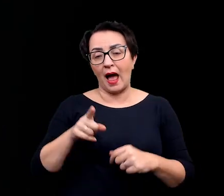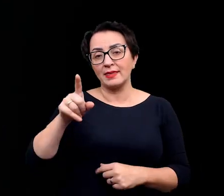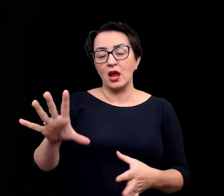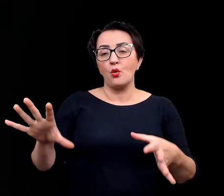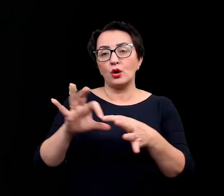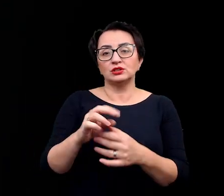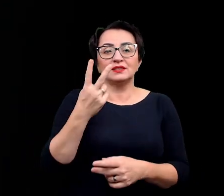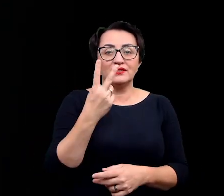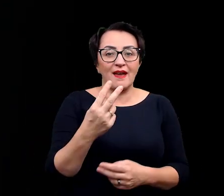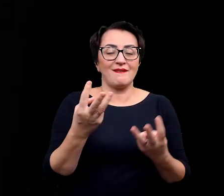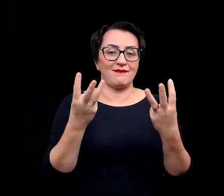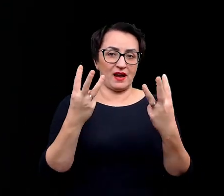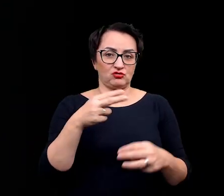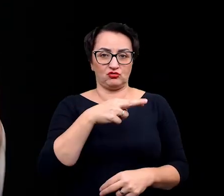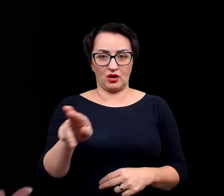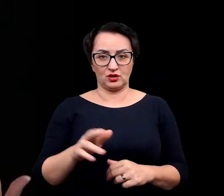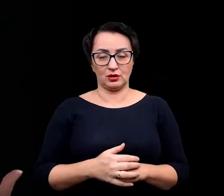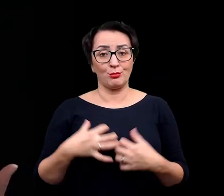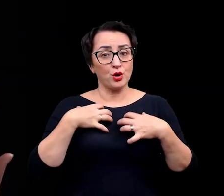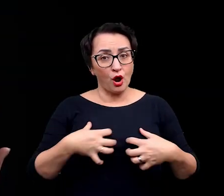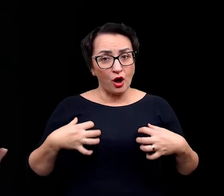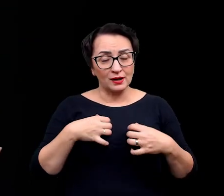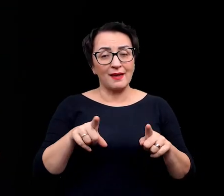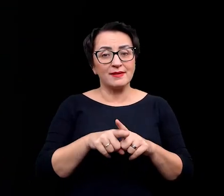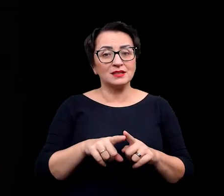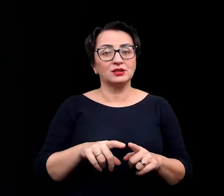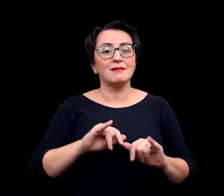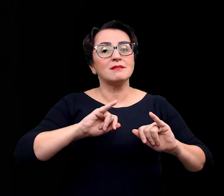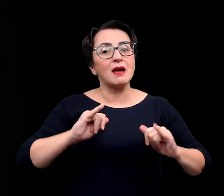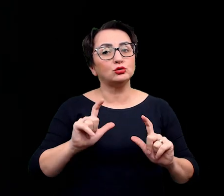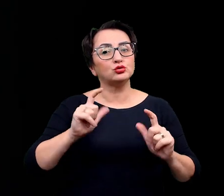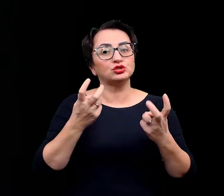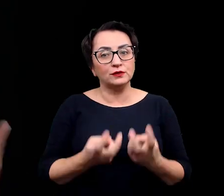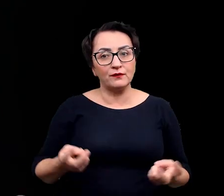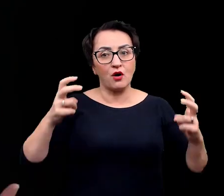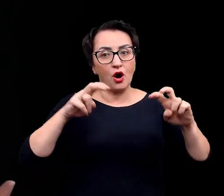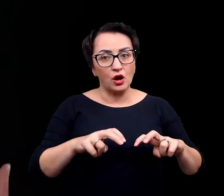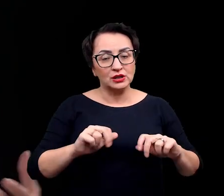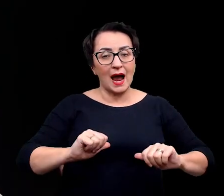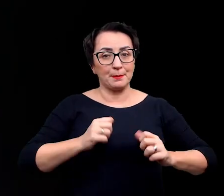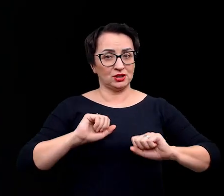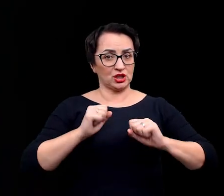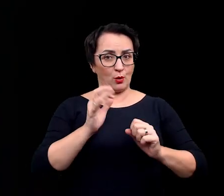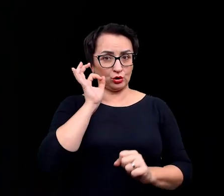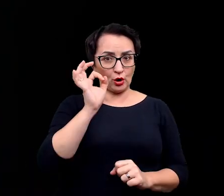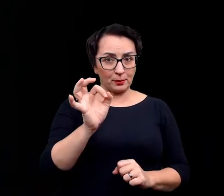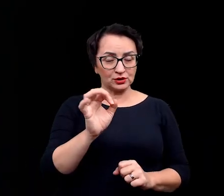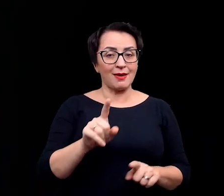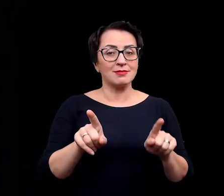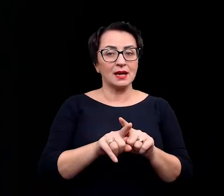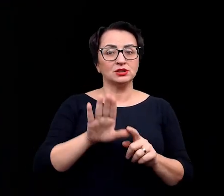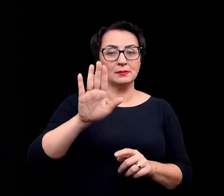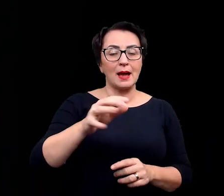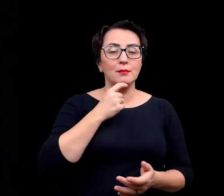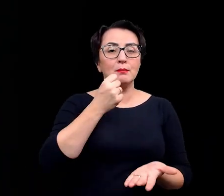ty łączysz dwie ważne rzeczy też, biologię z tym, jak coś stworzyć i żeby to funkcjonowało i